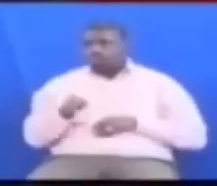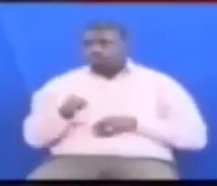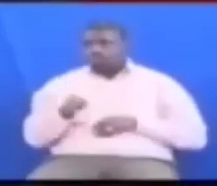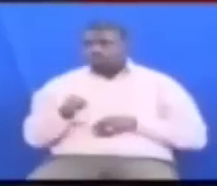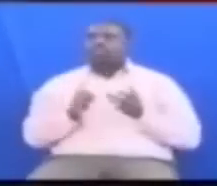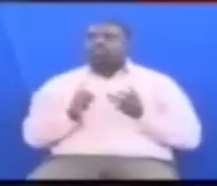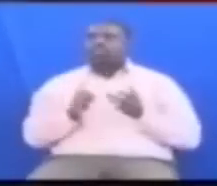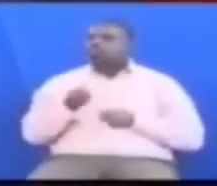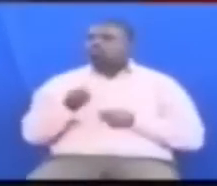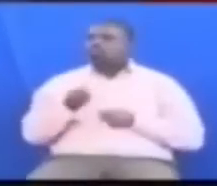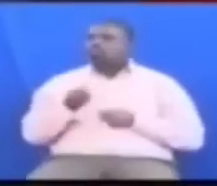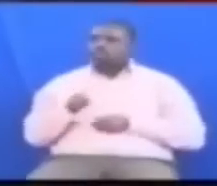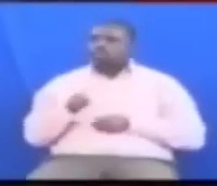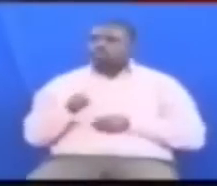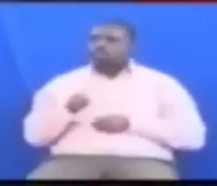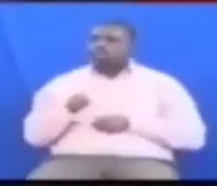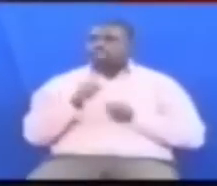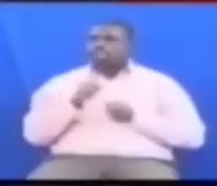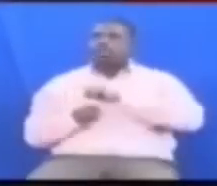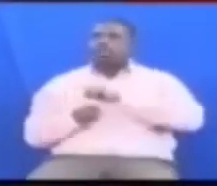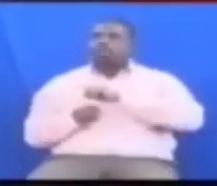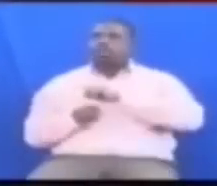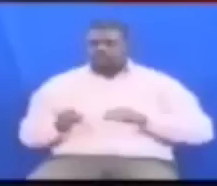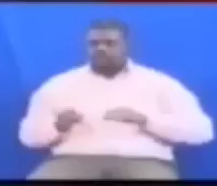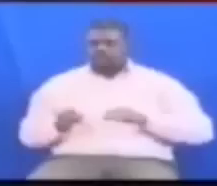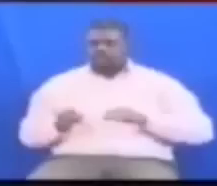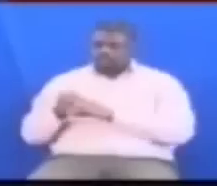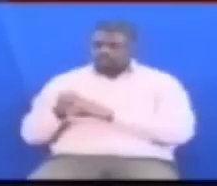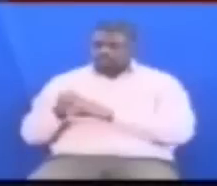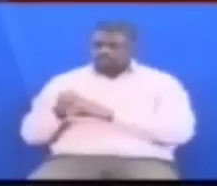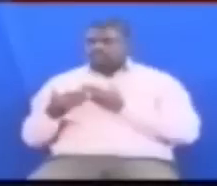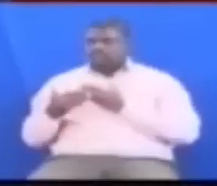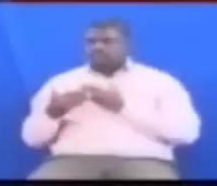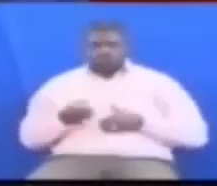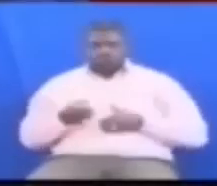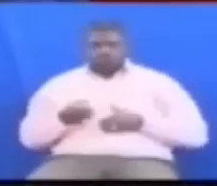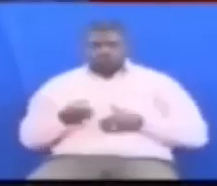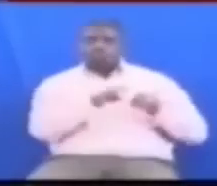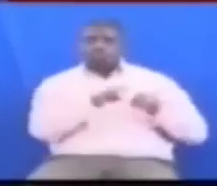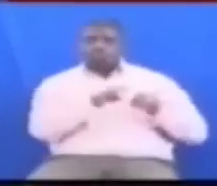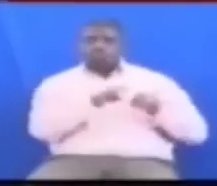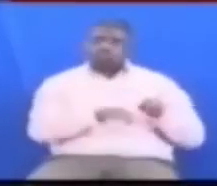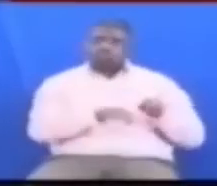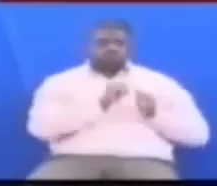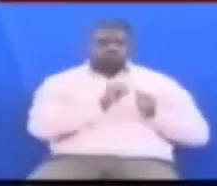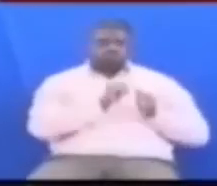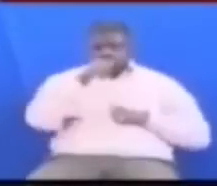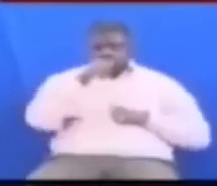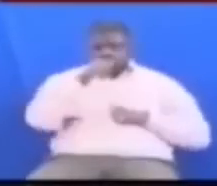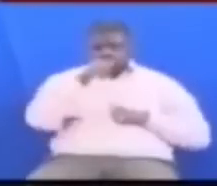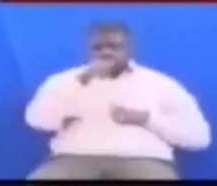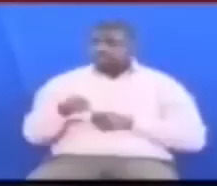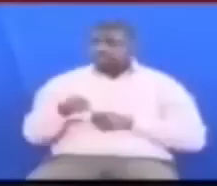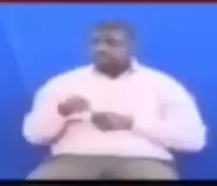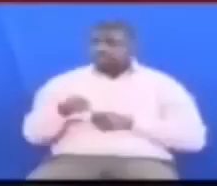hizi kura Kwa mwesho mwekiti Hiki mkinyume kabisa Na demokwasia mchini Kwa mba tunavangia kwenye chaguzi Tusiruhusu nyeshi ya polisi Kuende